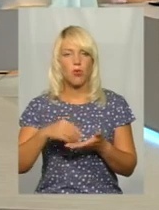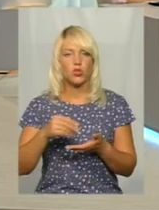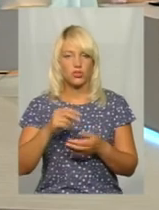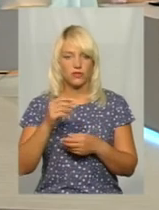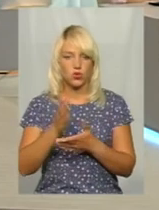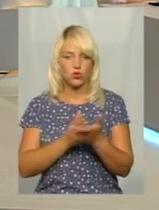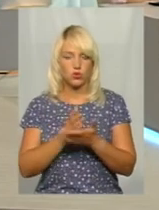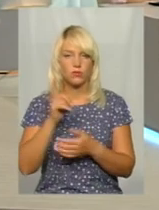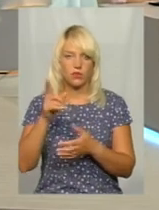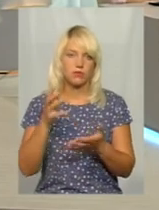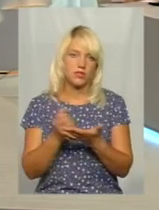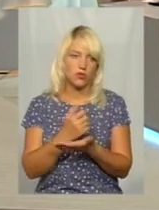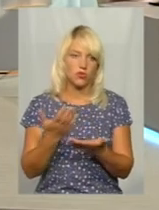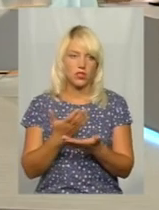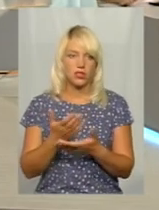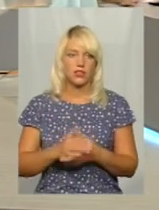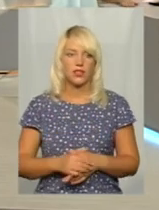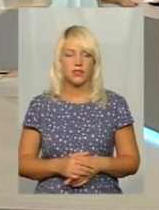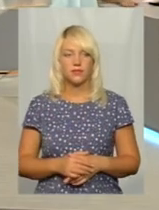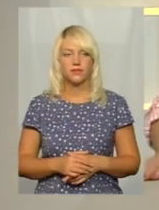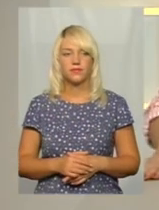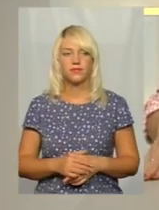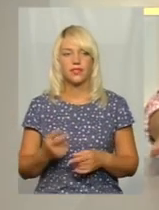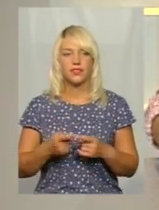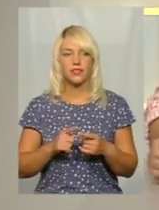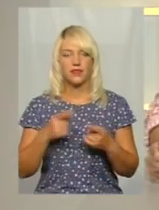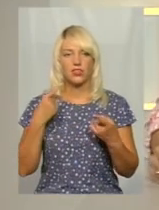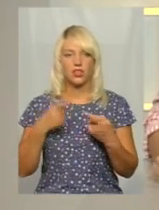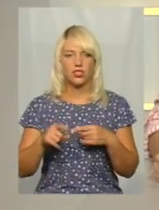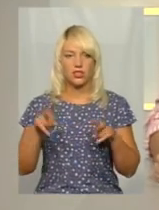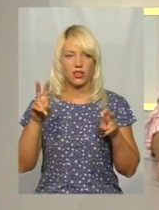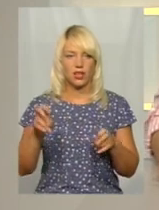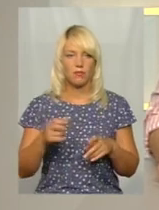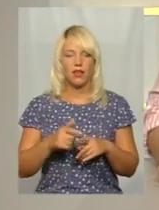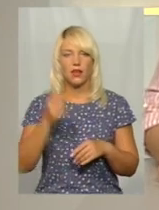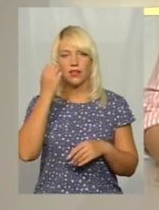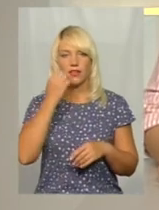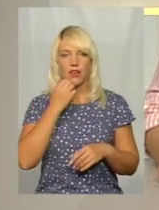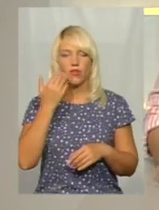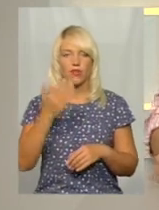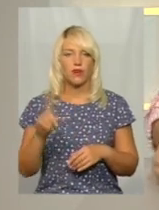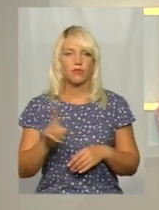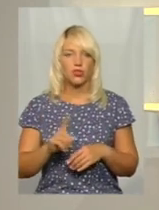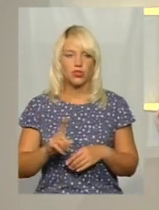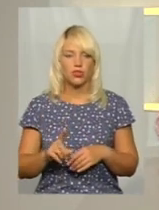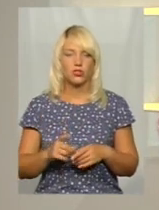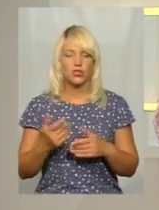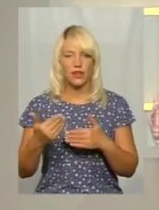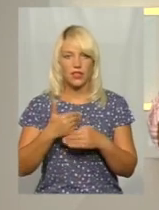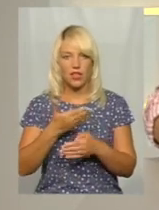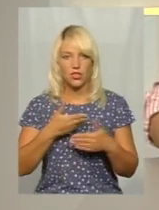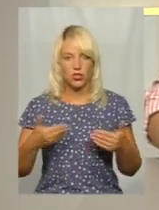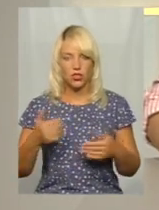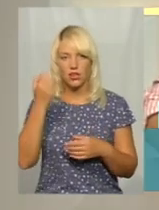там якісь сважені Ну, звісно, насправді, це вже інша тема. Пані Ванду, я вам дякую, що ви завітали до нас, дякую за роз